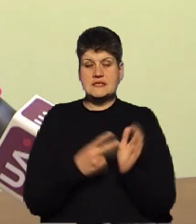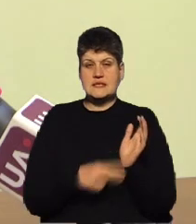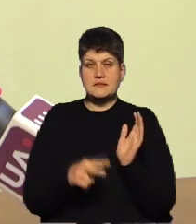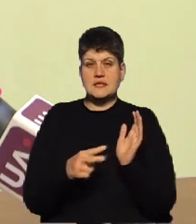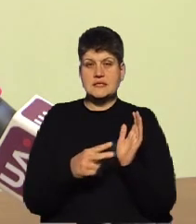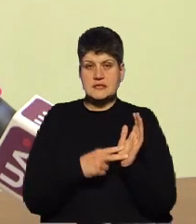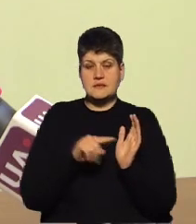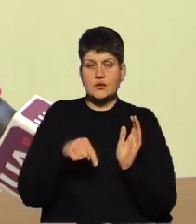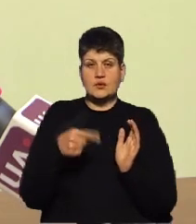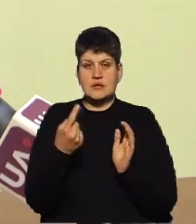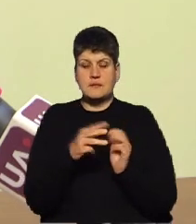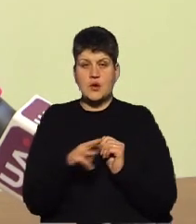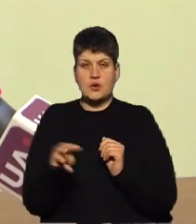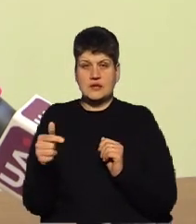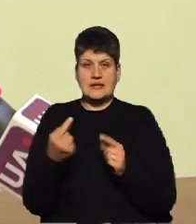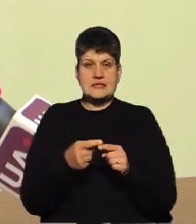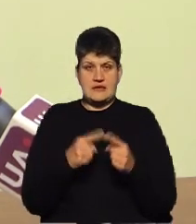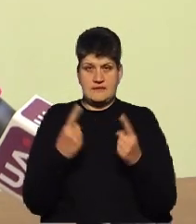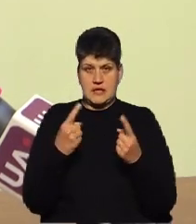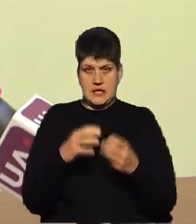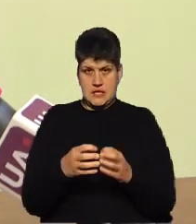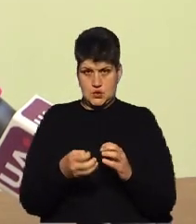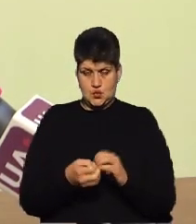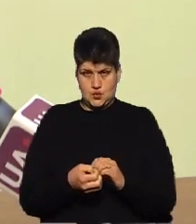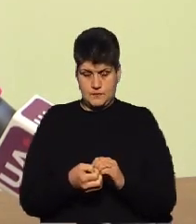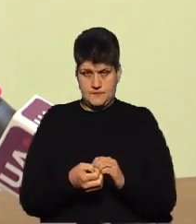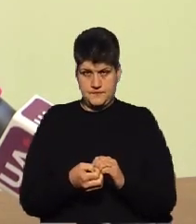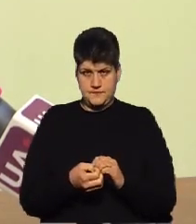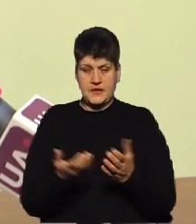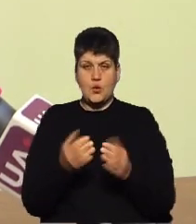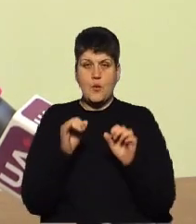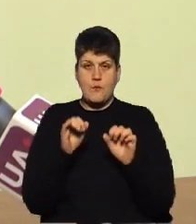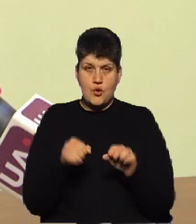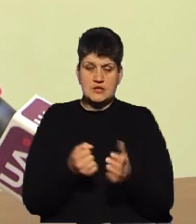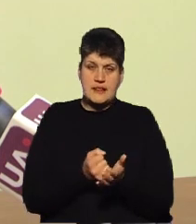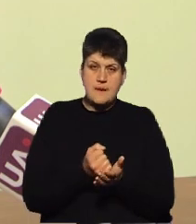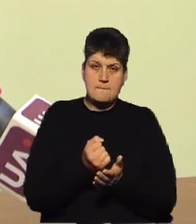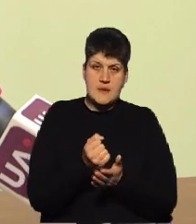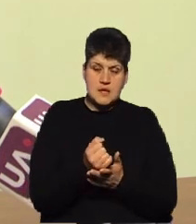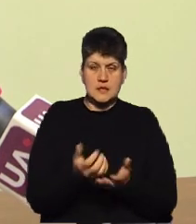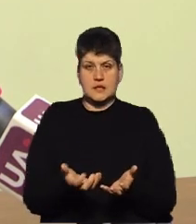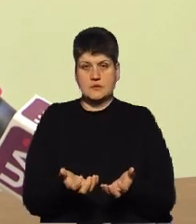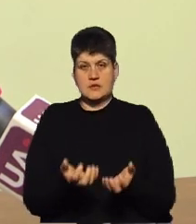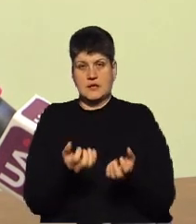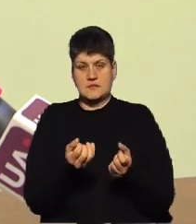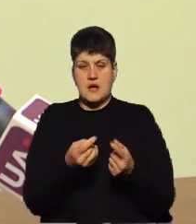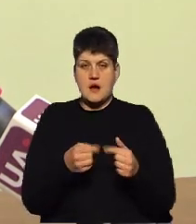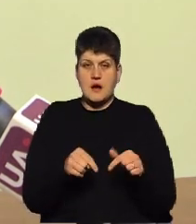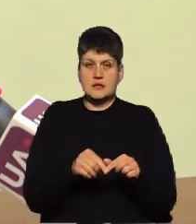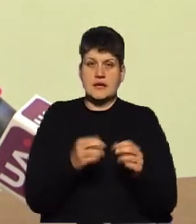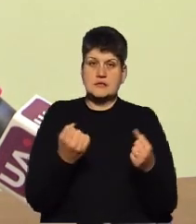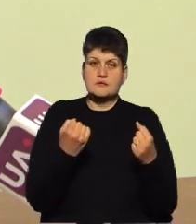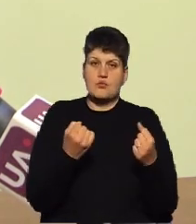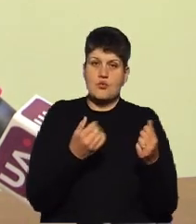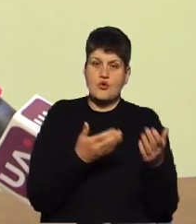гривень. Це дуже велика сума, яку можна, наприклад, направити на отримання такої галузі, як спорт, чи